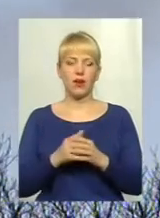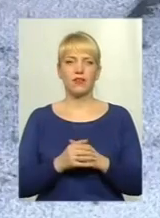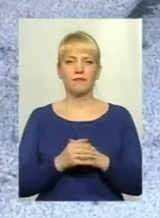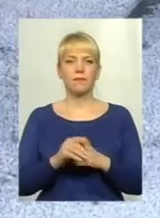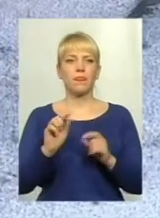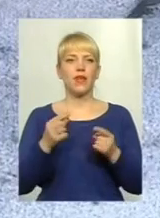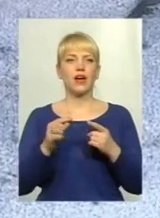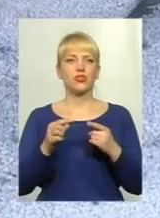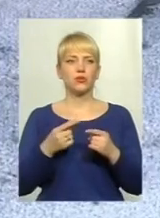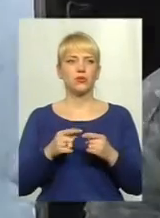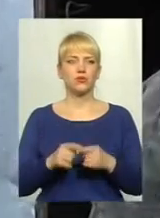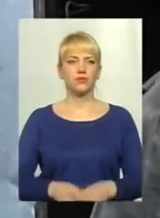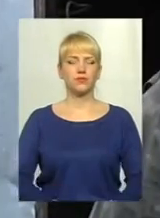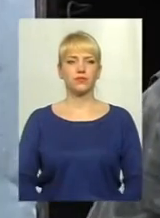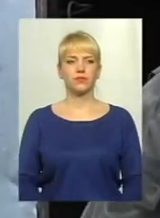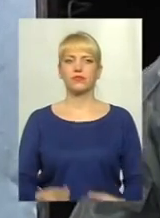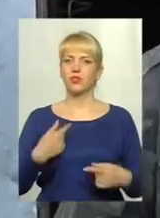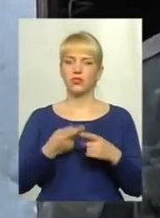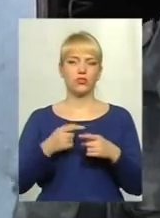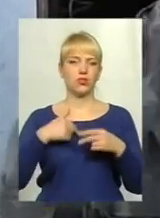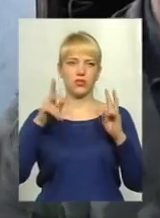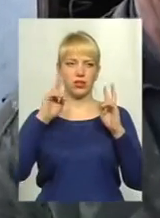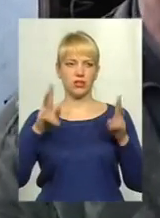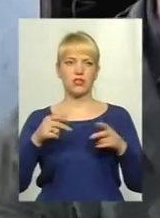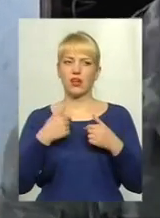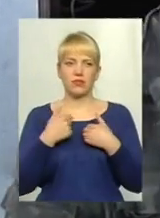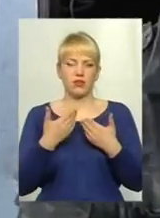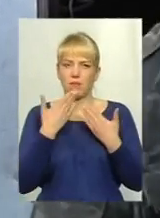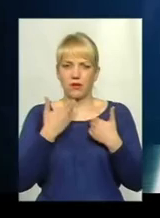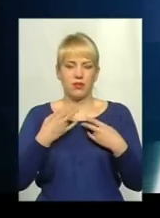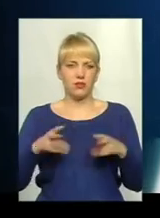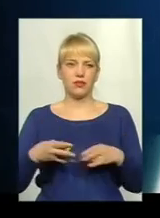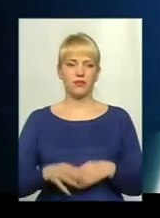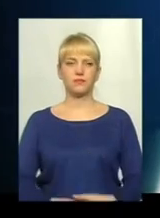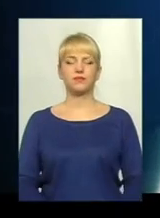вирішили на палети? Це я не знаю, це не до мене запитання.